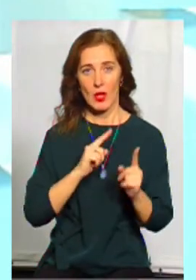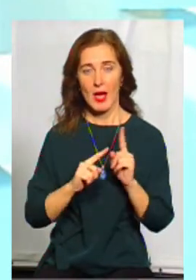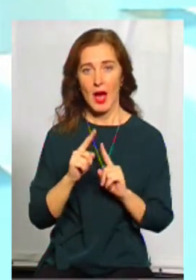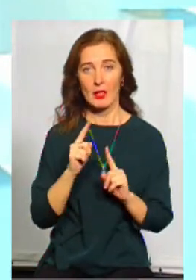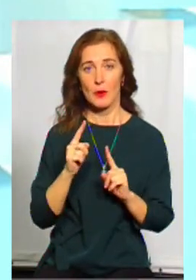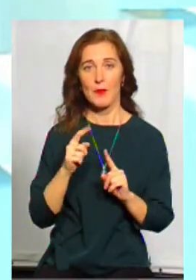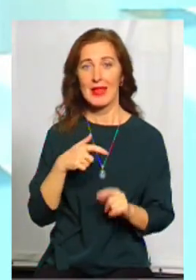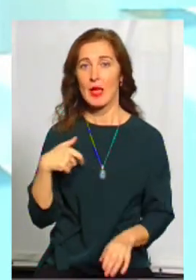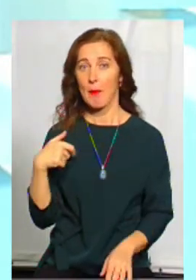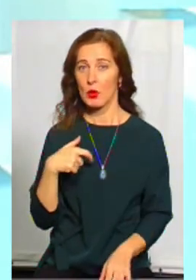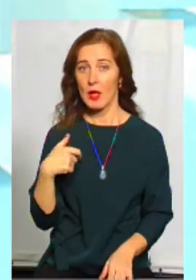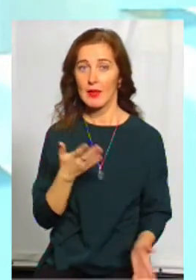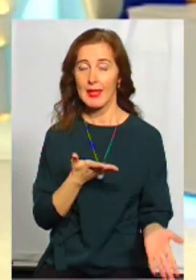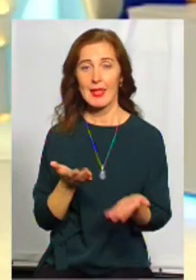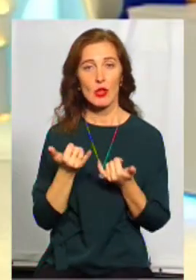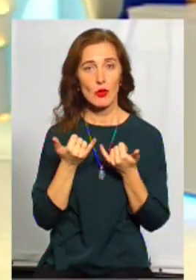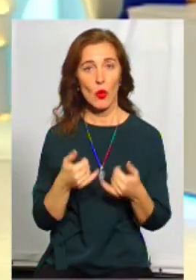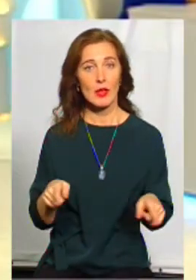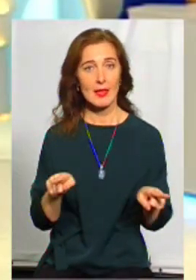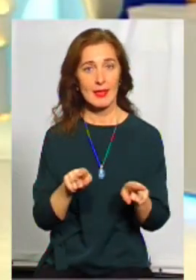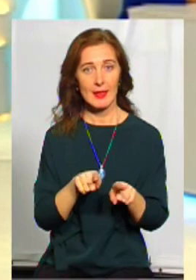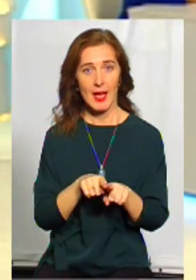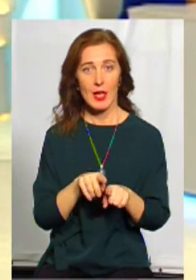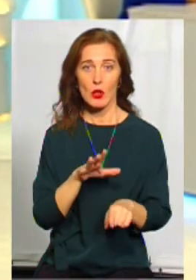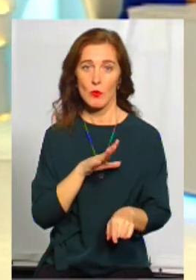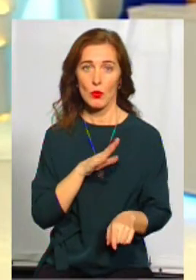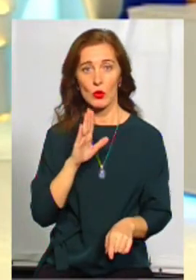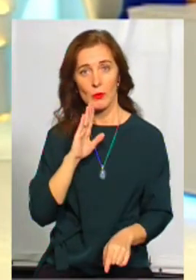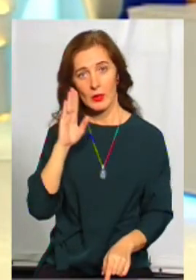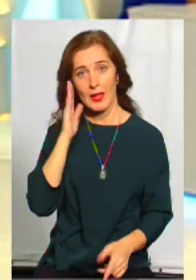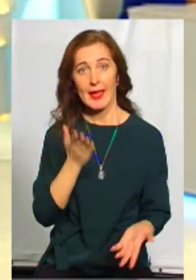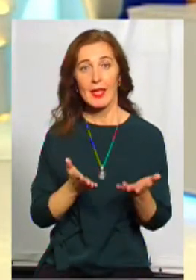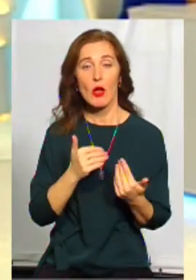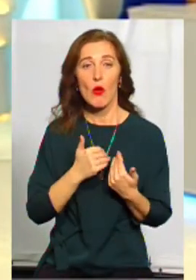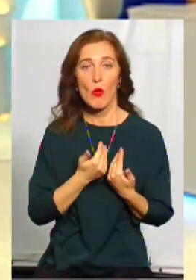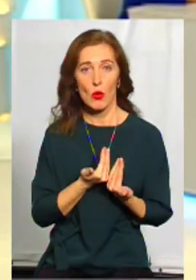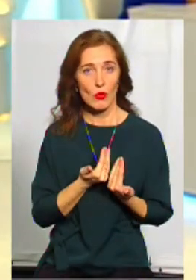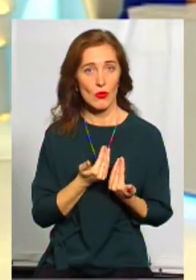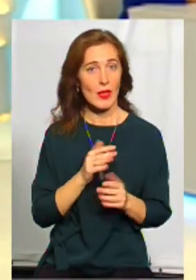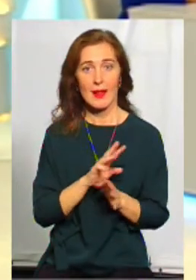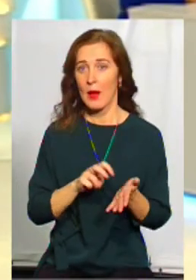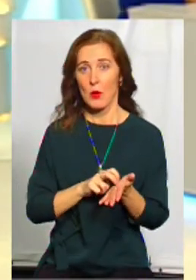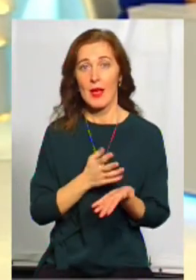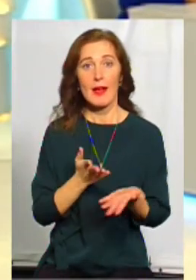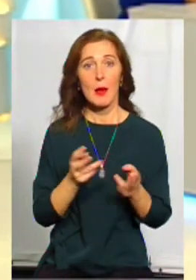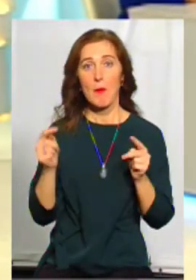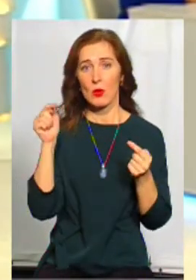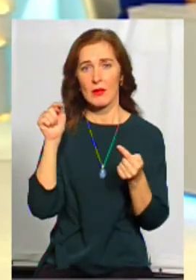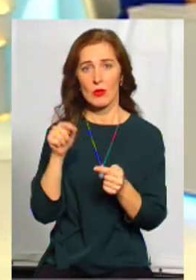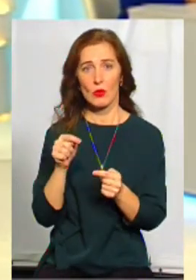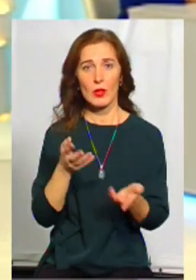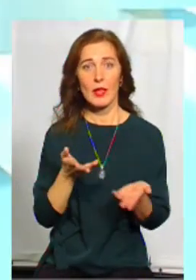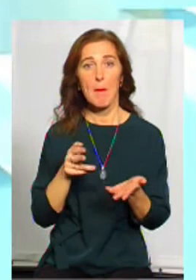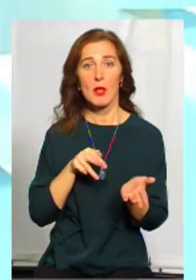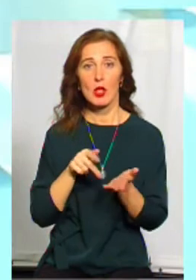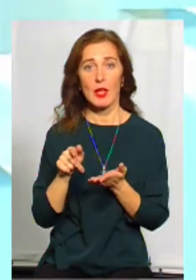з депутатками, які сьогодні теж пройшли, і депутатами, які хочуть змін, які не бояться, які протестують, які пішли в опозицію,